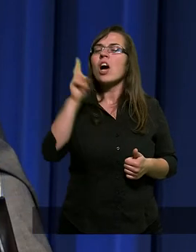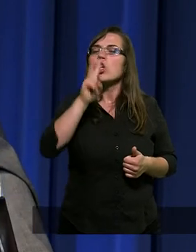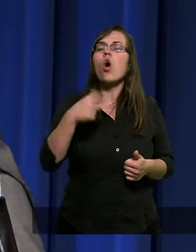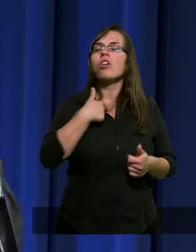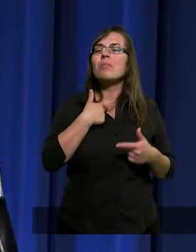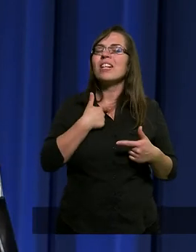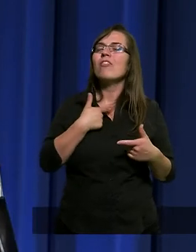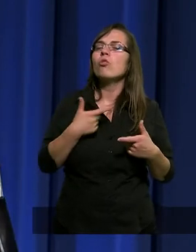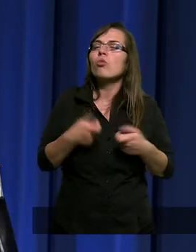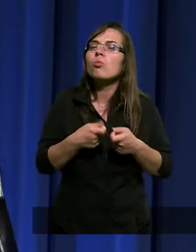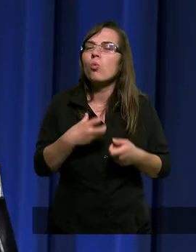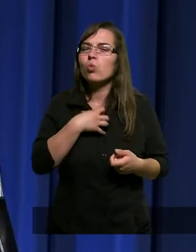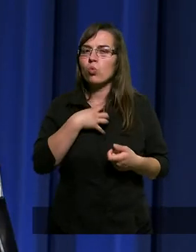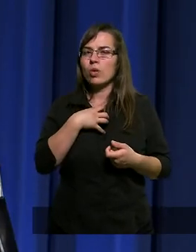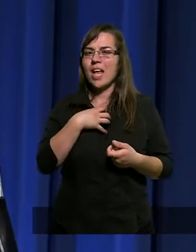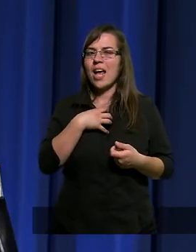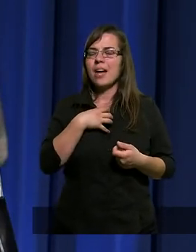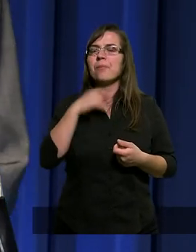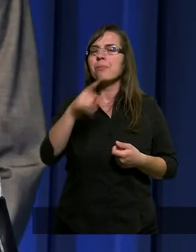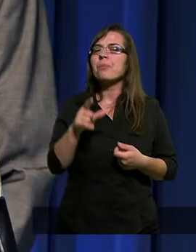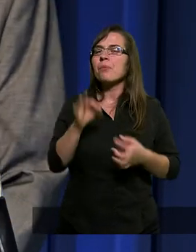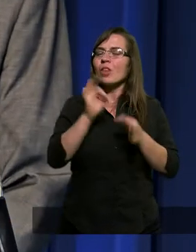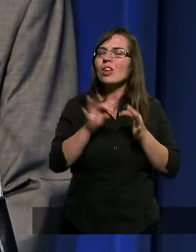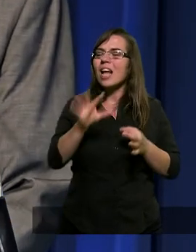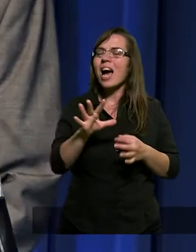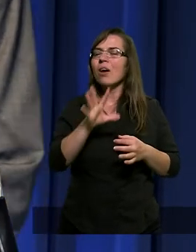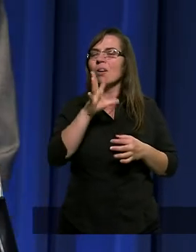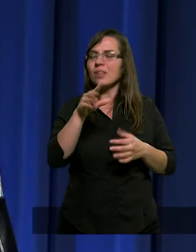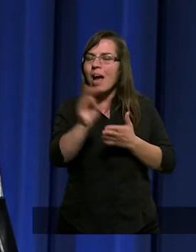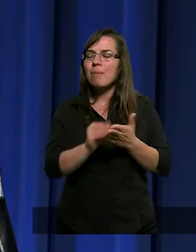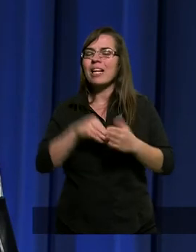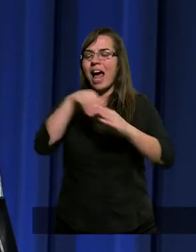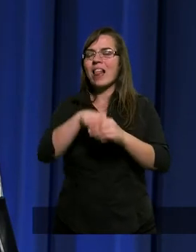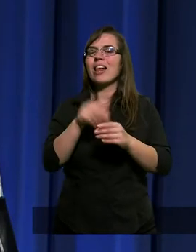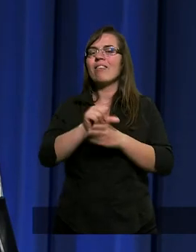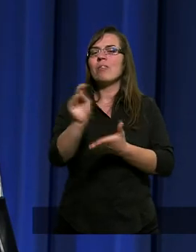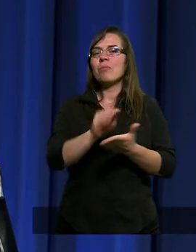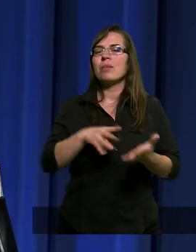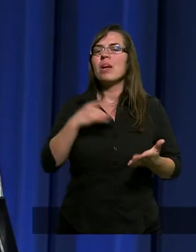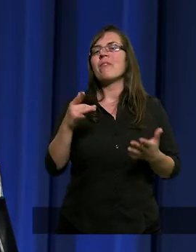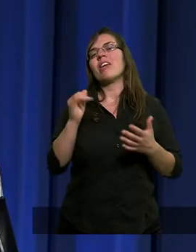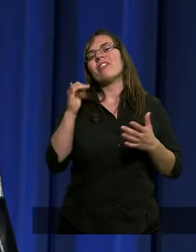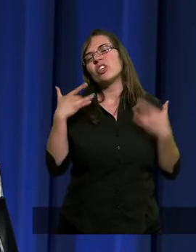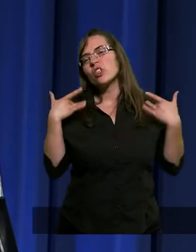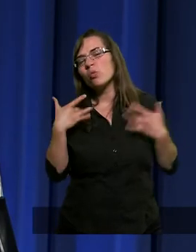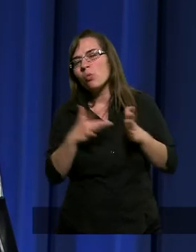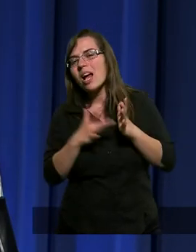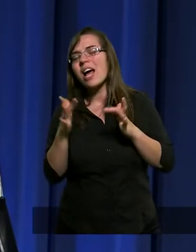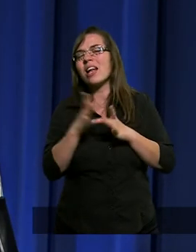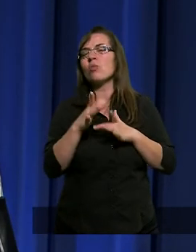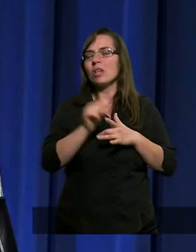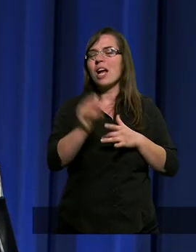współczuje. Tak ładnie jest napisane w życiu Jezusa,